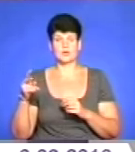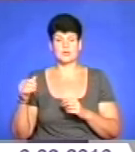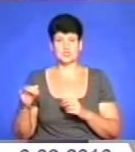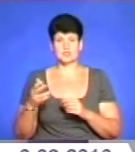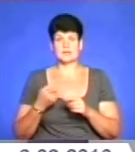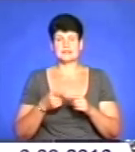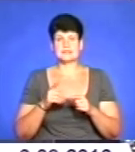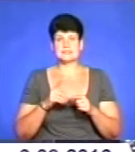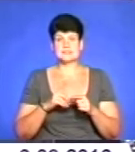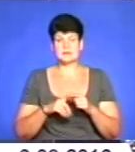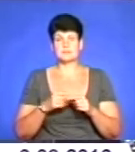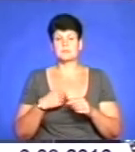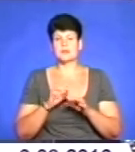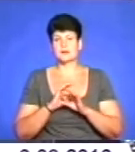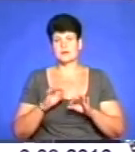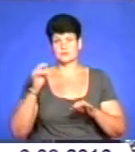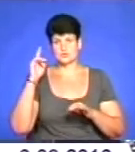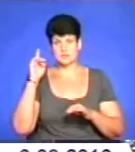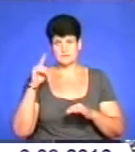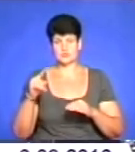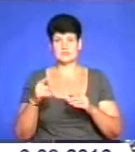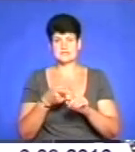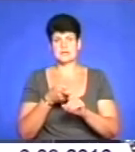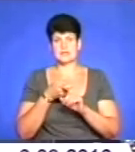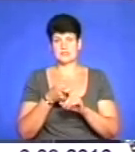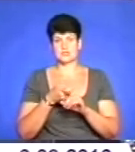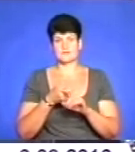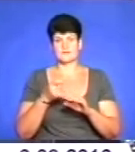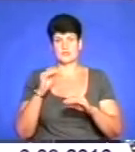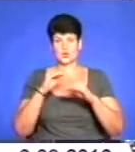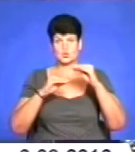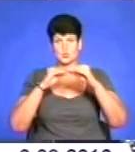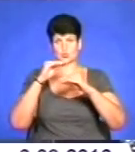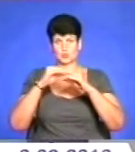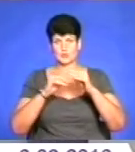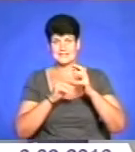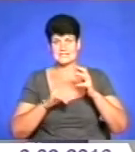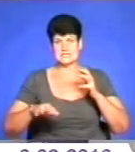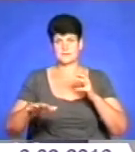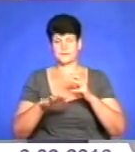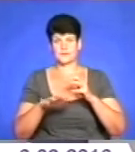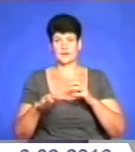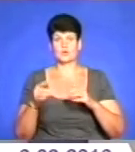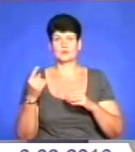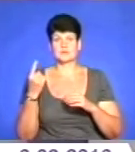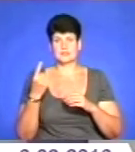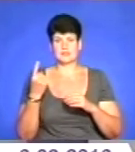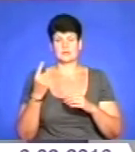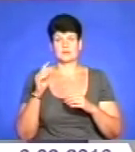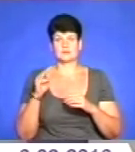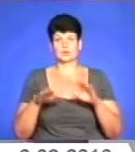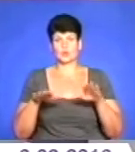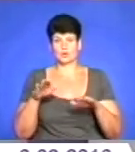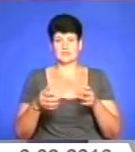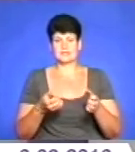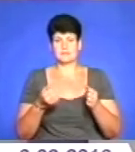ґрунтів. Адже ми чудово знаємо, що залежно від структури ґрунту, одна тонна чи кубічний метр ґрунту тримає від 3 до 5